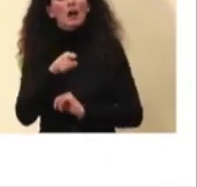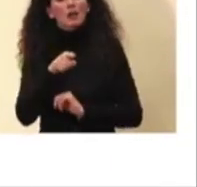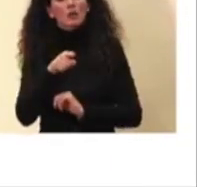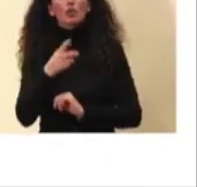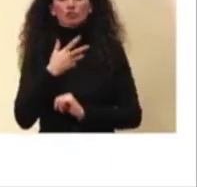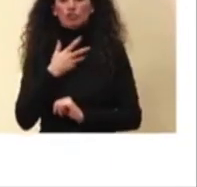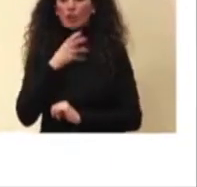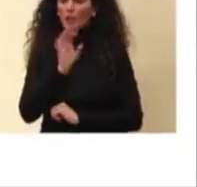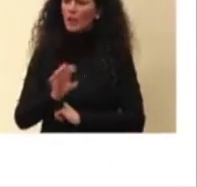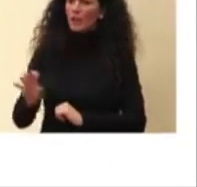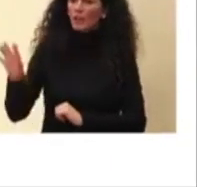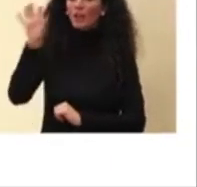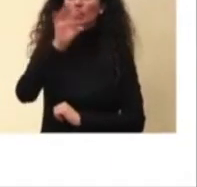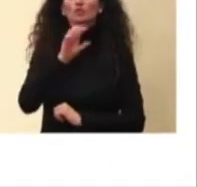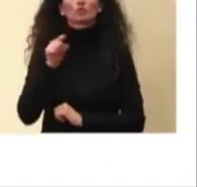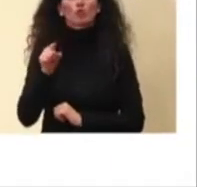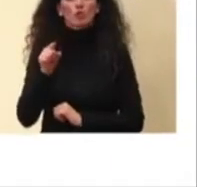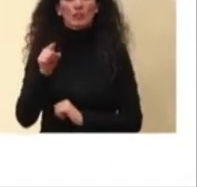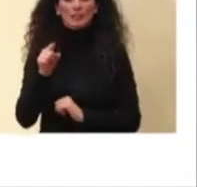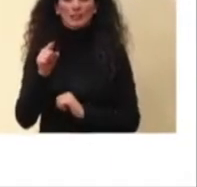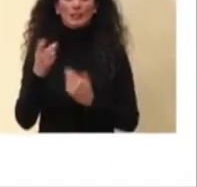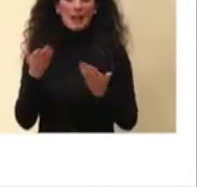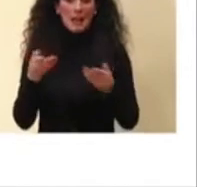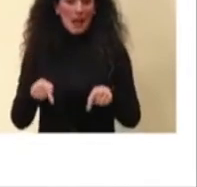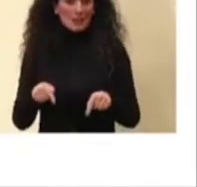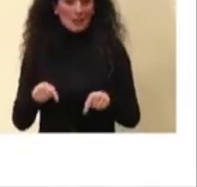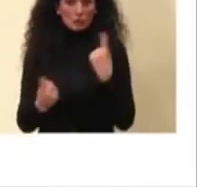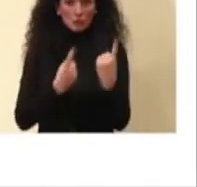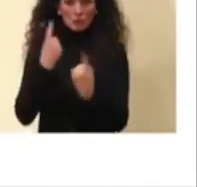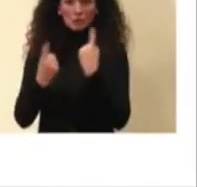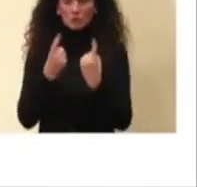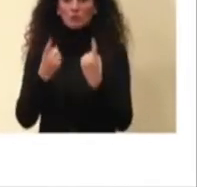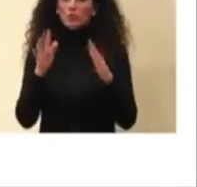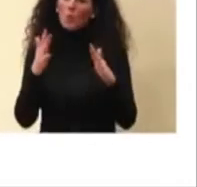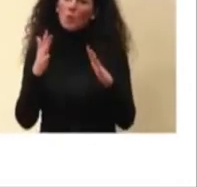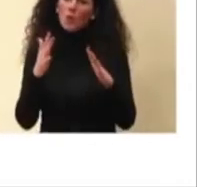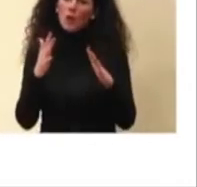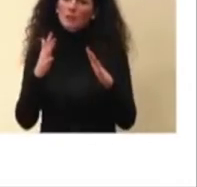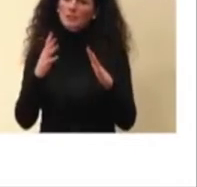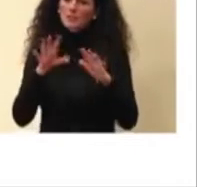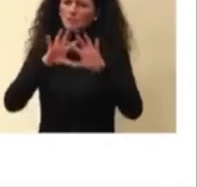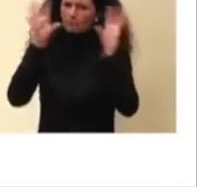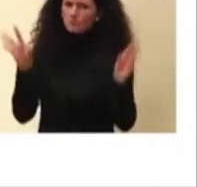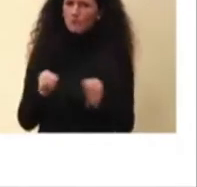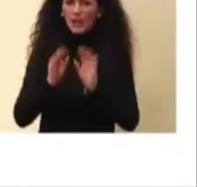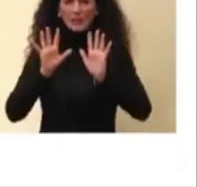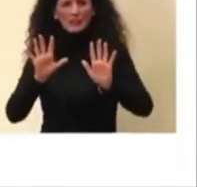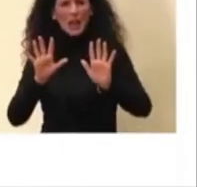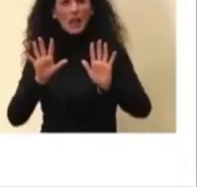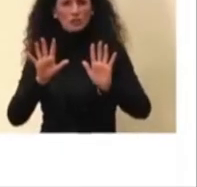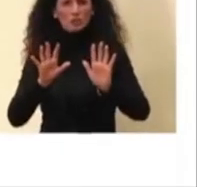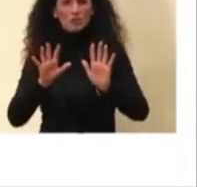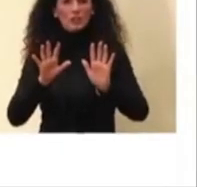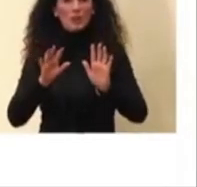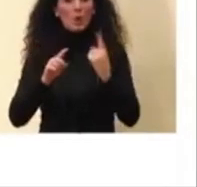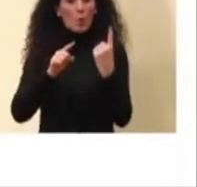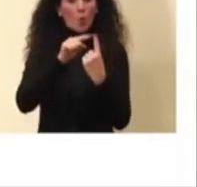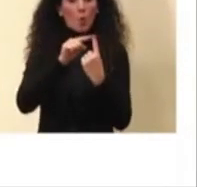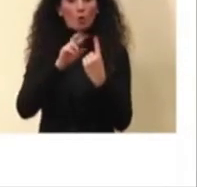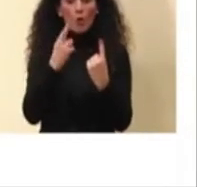sono le regioni, sono in questo caso 10 regioni con l'RT sopra l'1 di cui